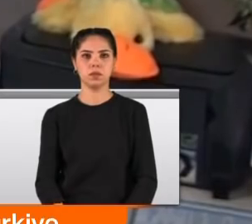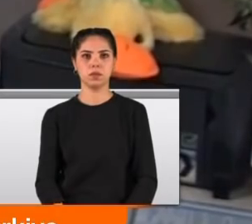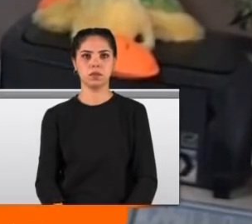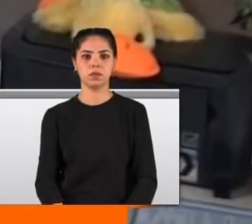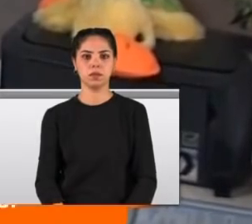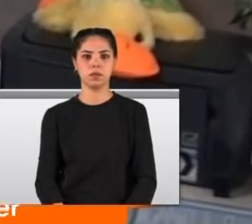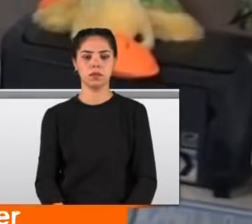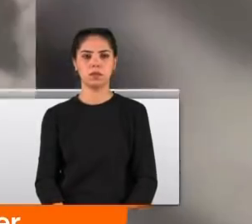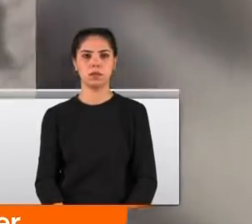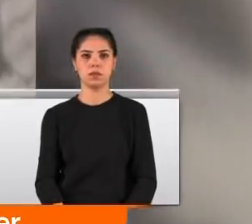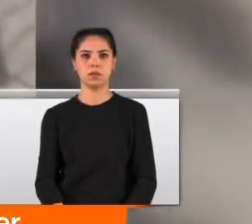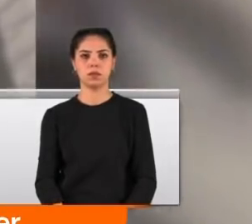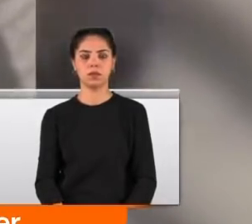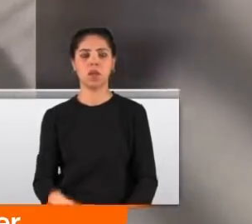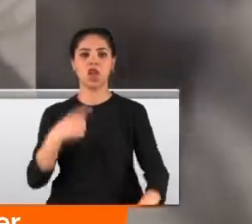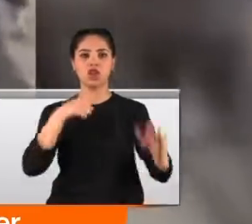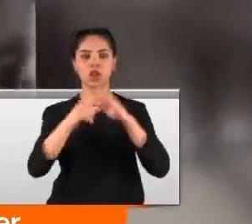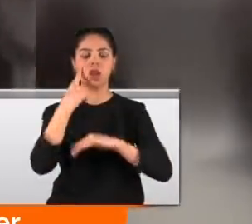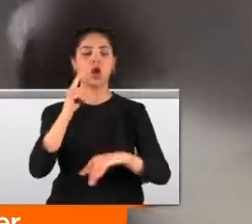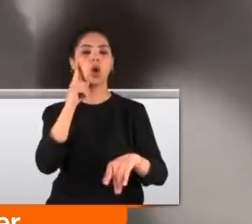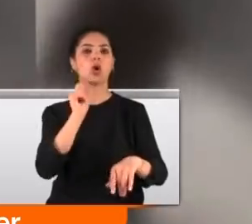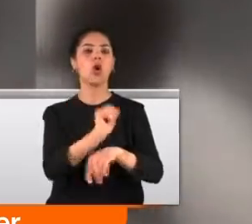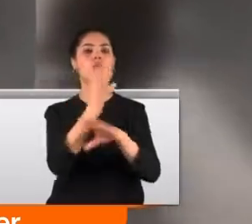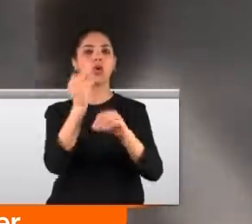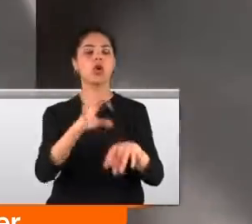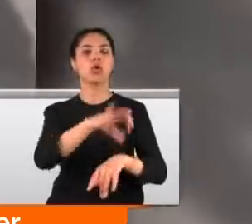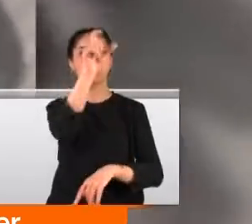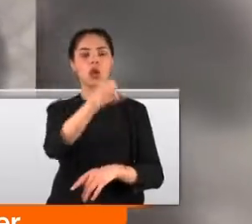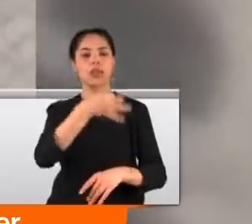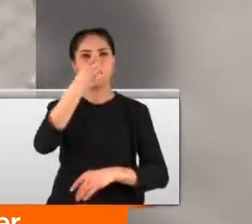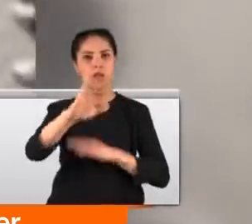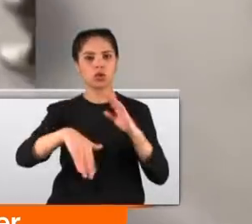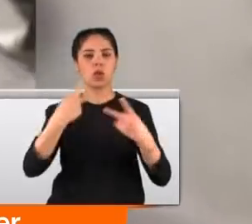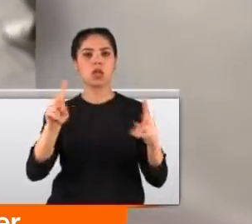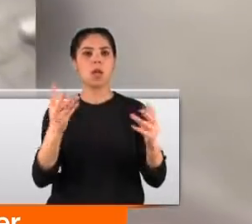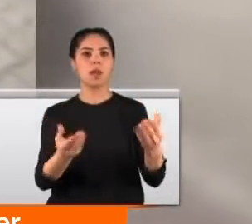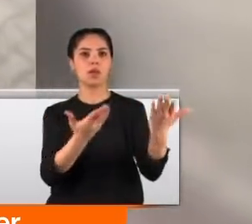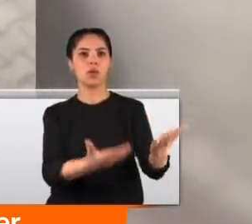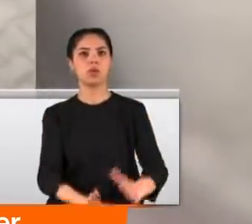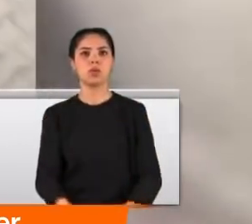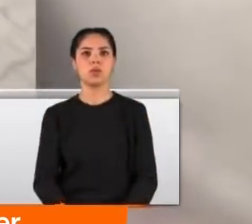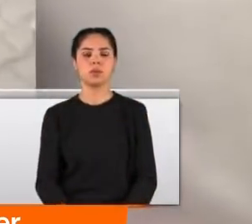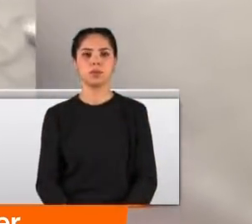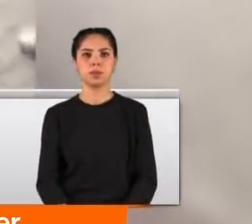dövmüştür. Şikayet üzerine gözaltına alınan doktor ifadesinin ardından serbest bırakıldı.